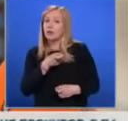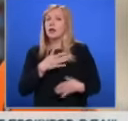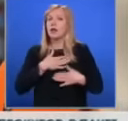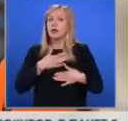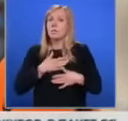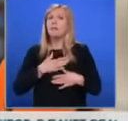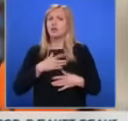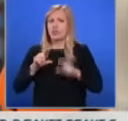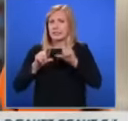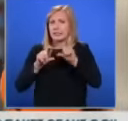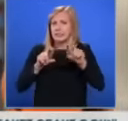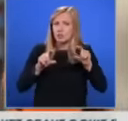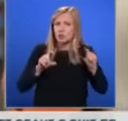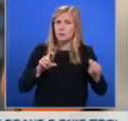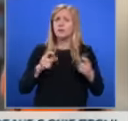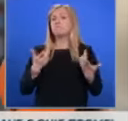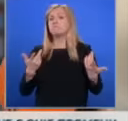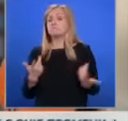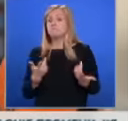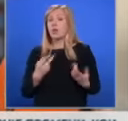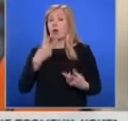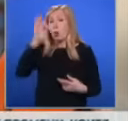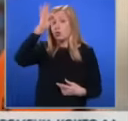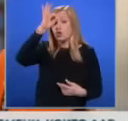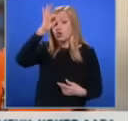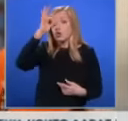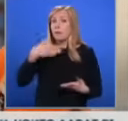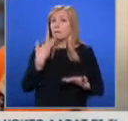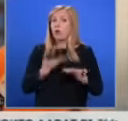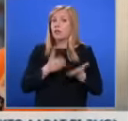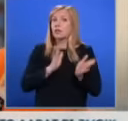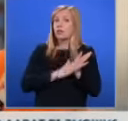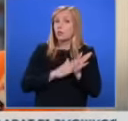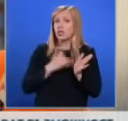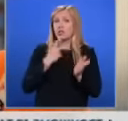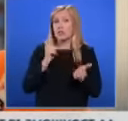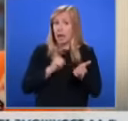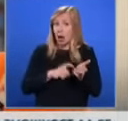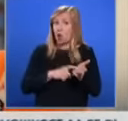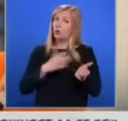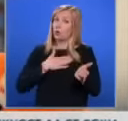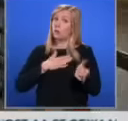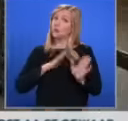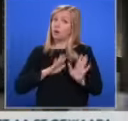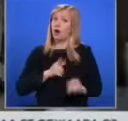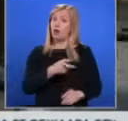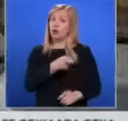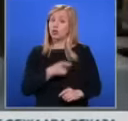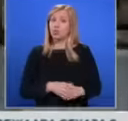Имаше съчми също така. Ученика представи и документ за законно притежание на това оръжие.